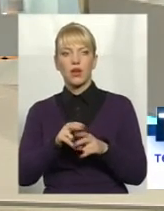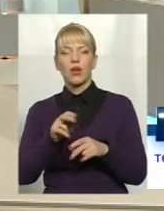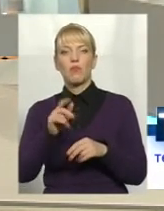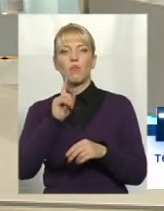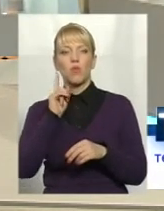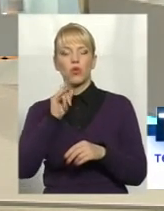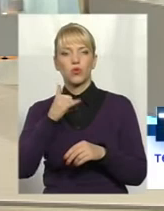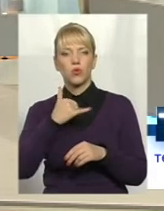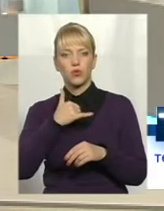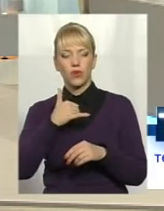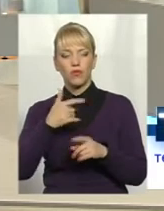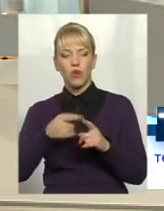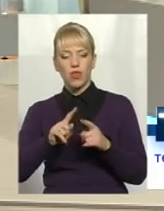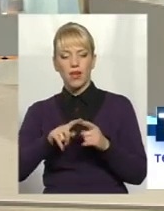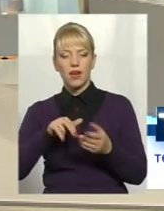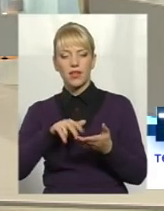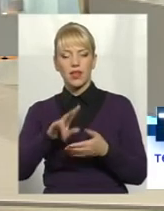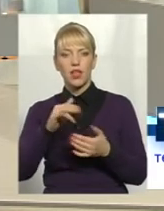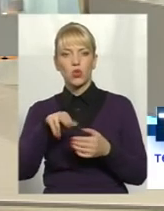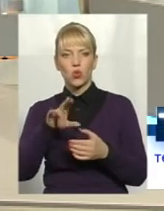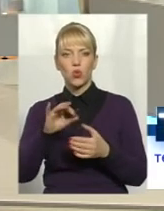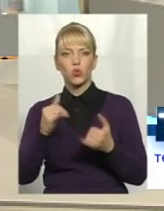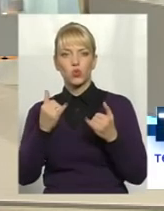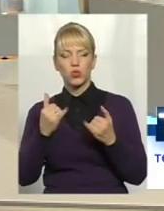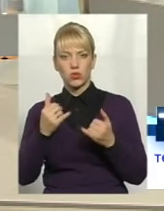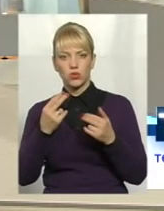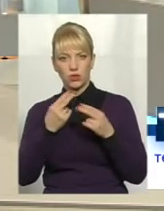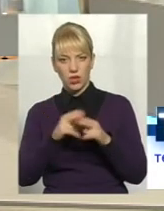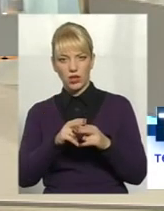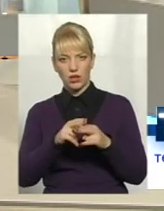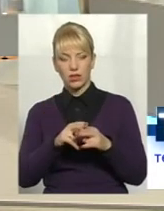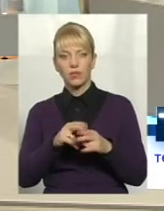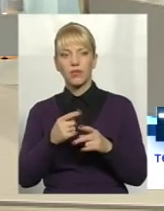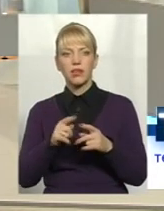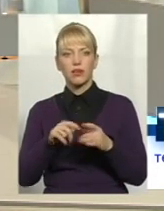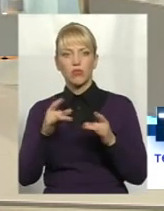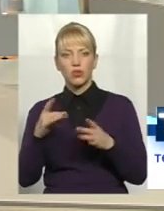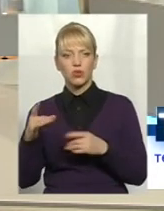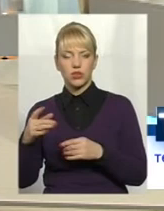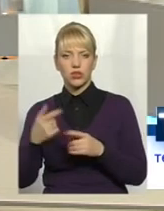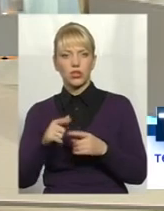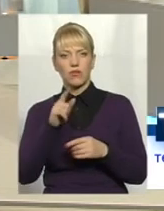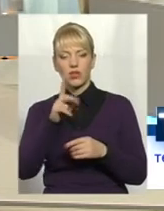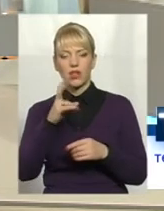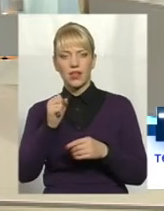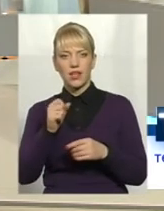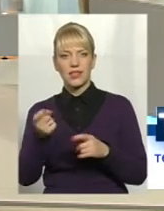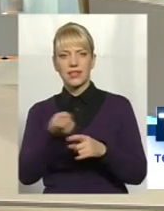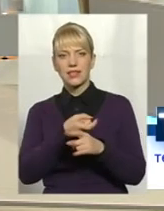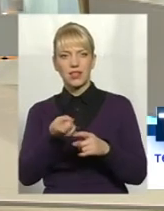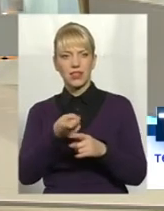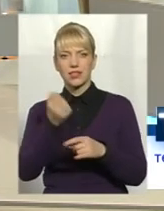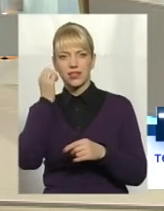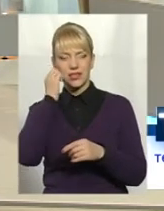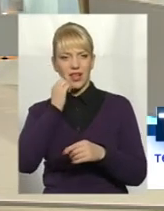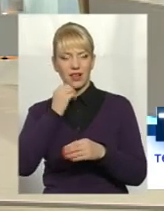Молодь, вона все-таки йде до сучасної техніки. Хочемо чи не хочемо, це так. Це простіше. Вони вже на станки старого